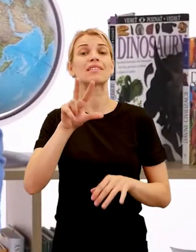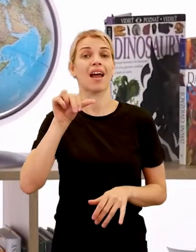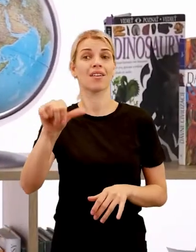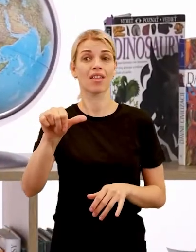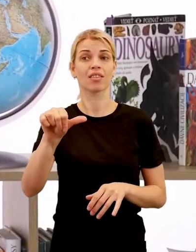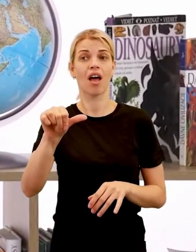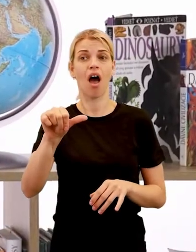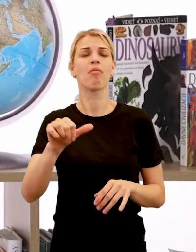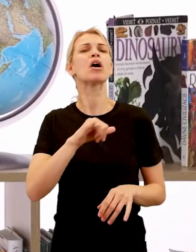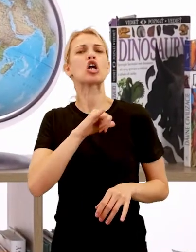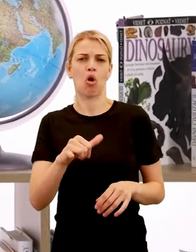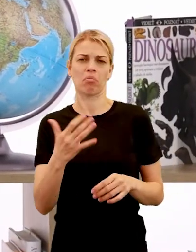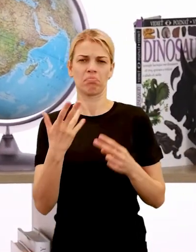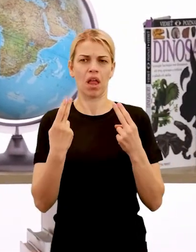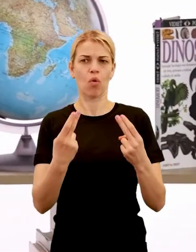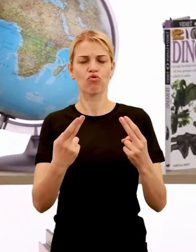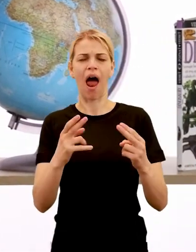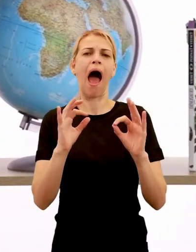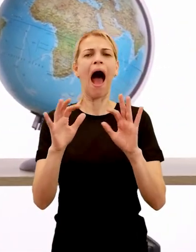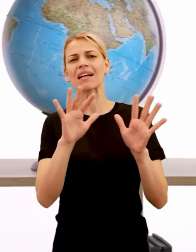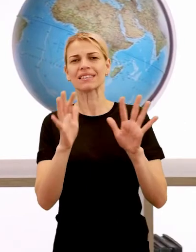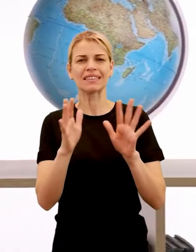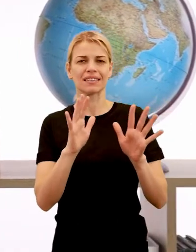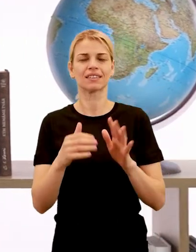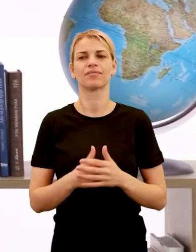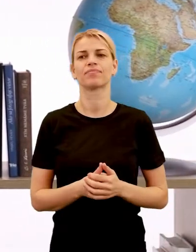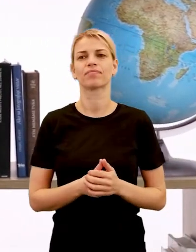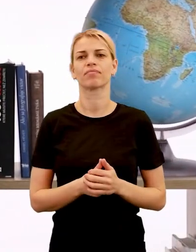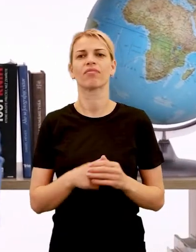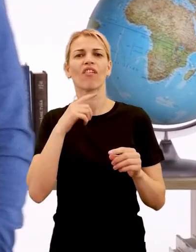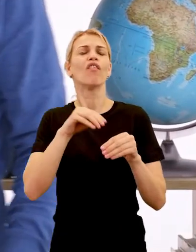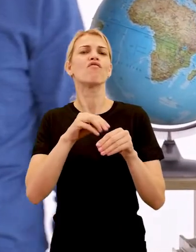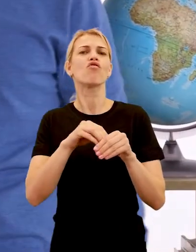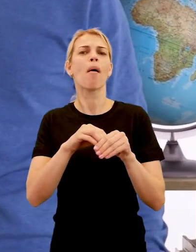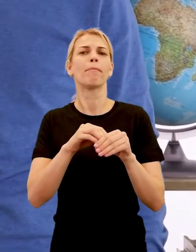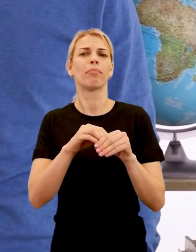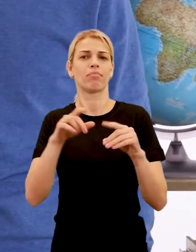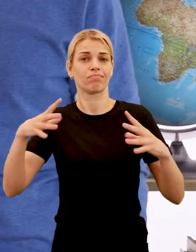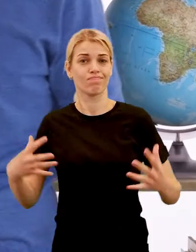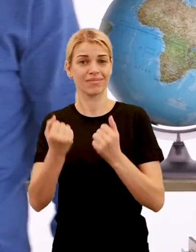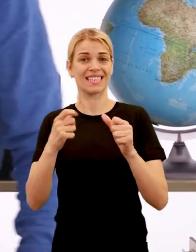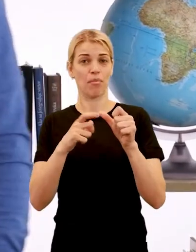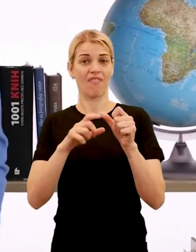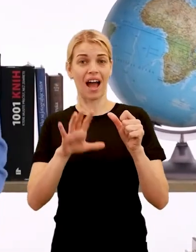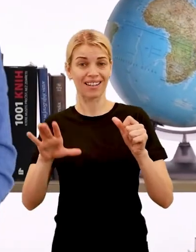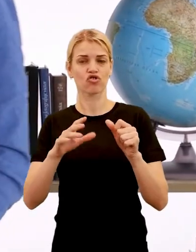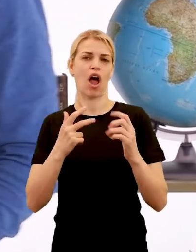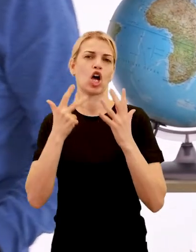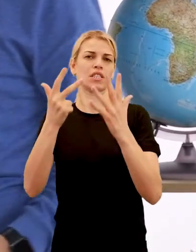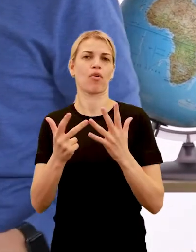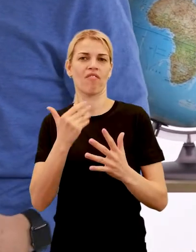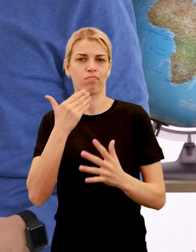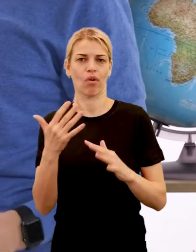ten rok si nemusíte pamätať, ale zhruba, aby sme vedeli sa orientovať, čiže zhruba osem rokov po tom, čo samová ríša vznikla, tak